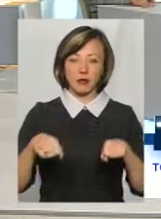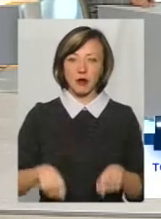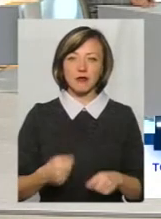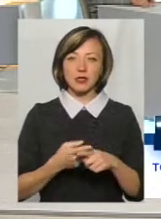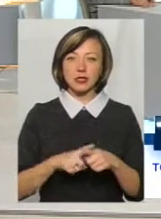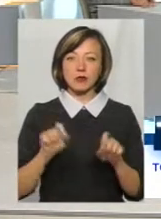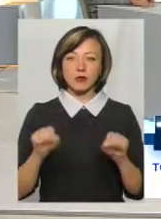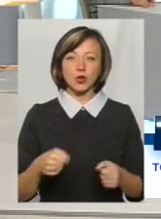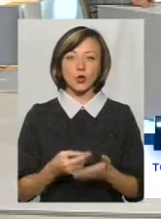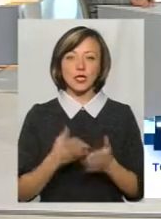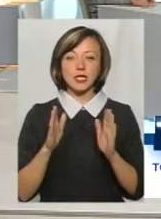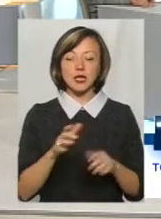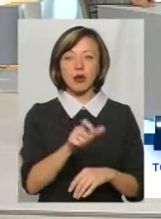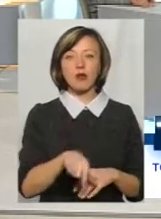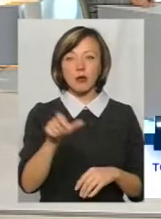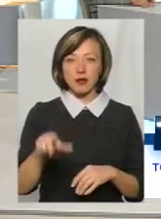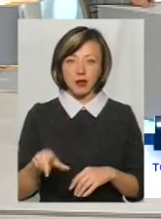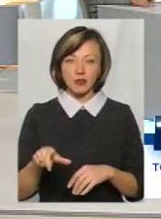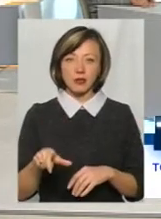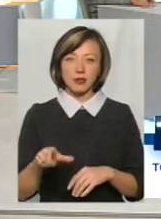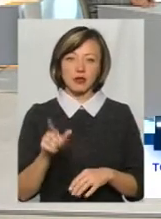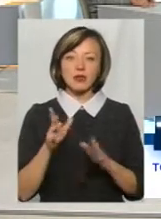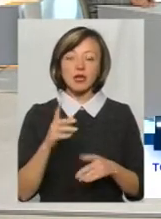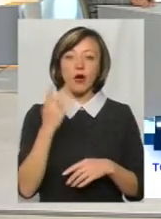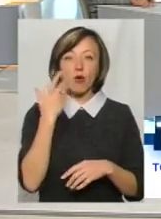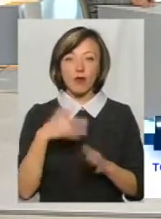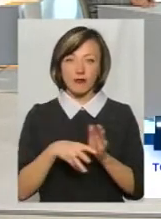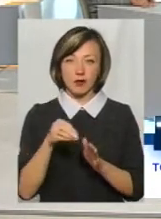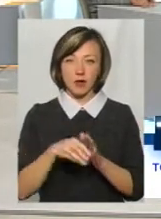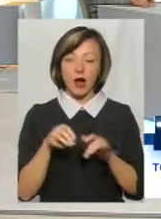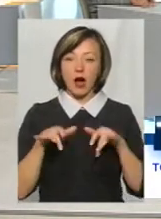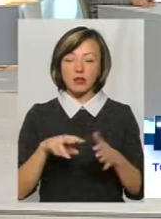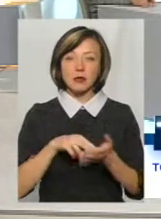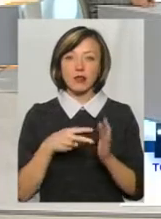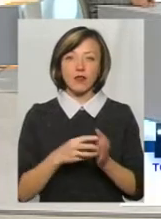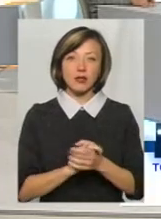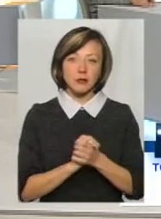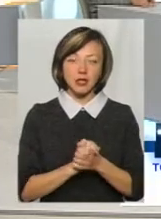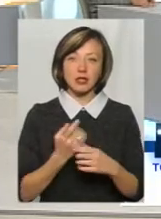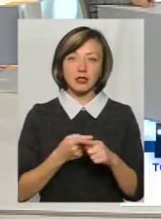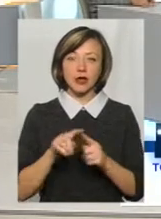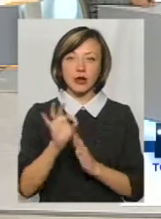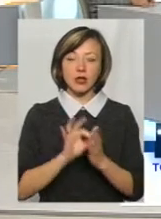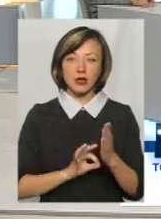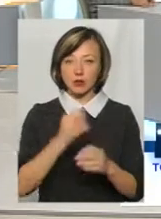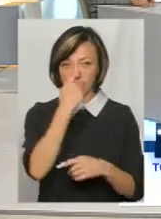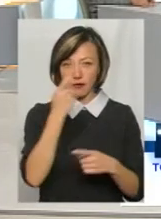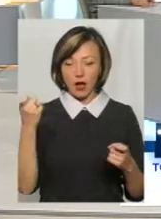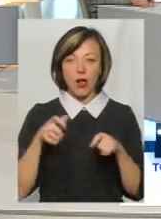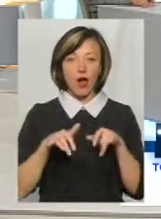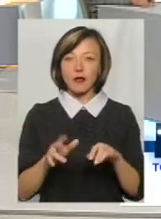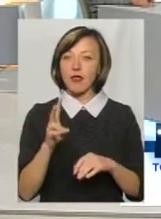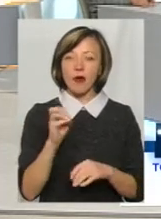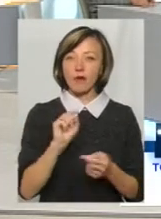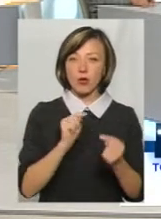Це можуть оцінити тільки громадяни шляхом виборів. Тобто акція планувалася мирно. Це ми одразу заявляли. І акція навіть не